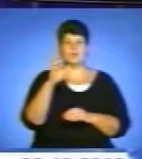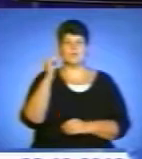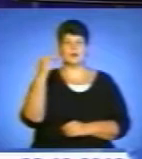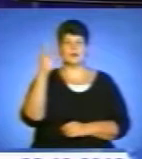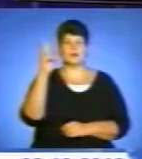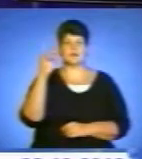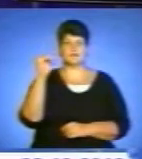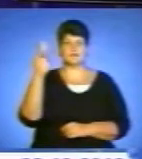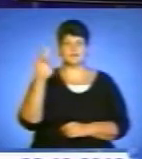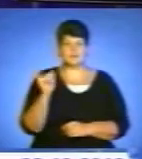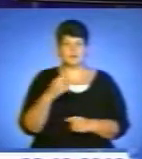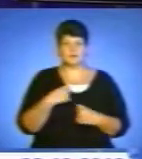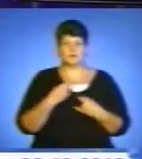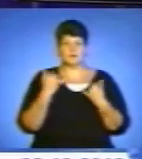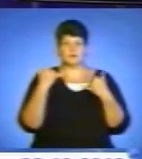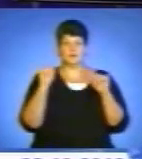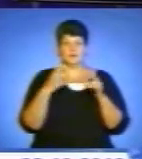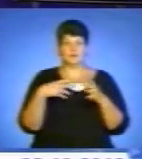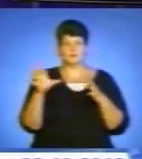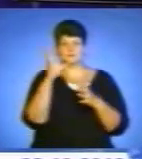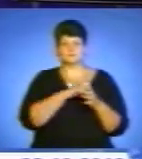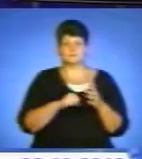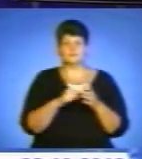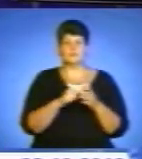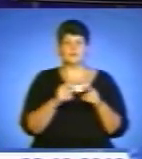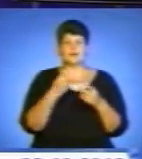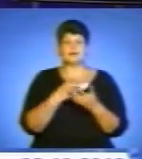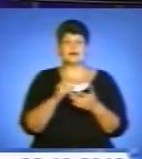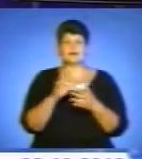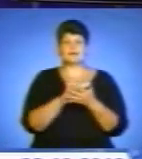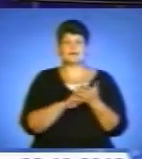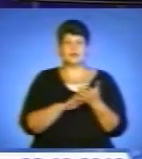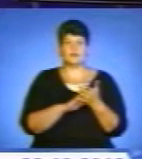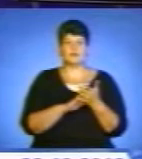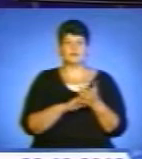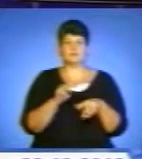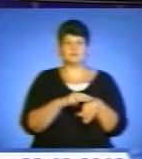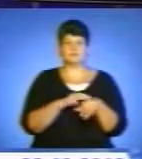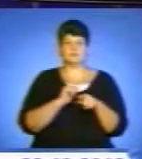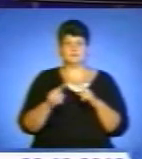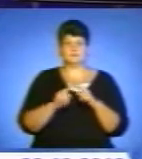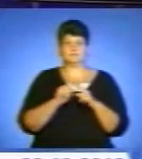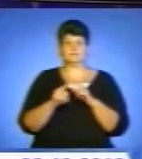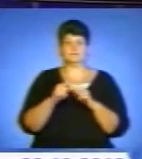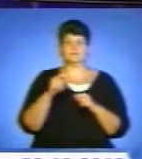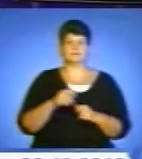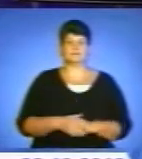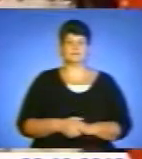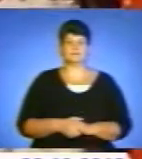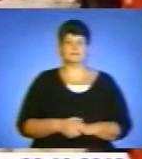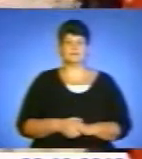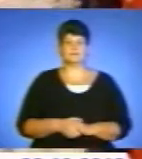неприємно вражений. Його пограбували. Правоохоронці області на заяву потерпілого вийкнулися оперативно. Подробиці у відеоматеріалі.